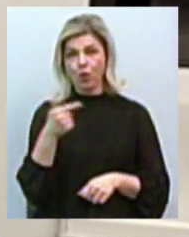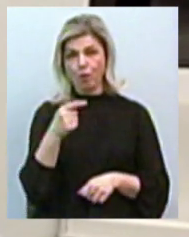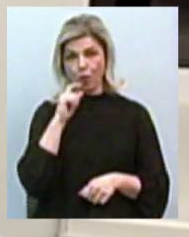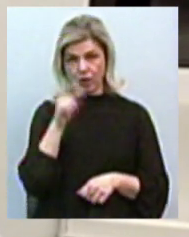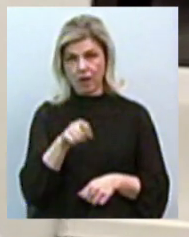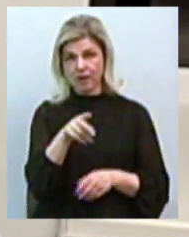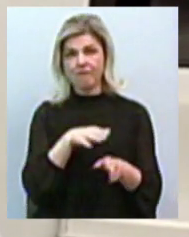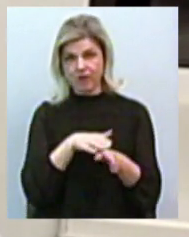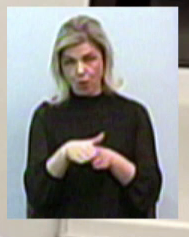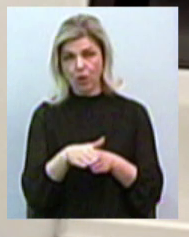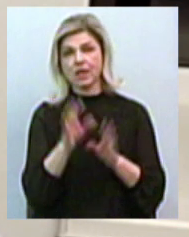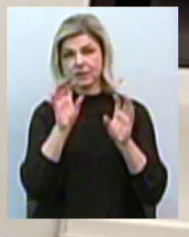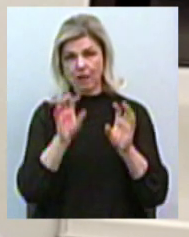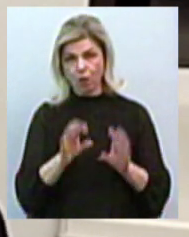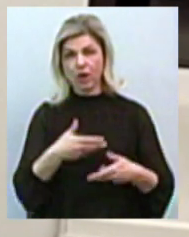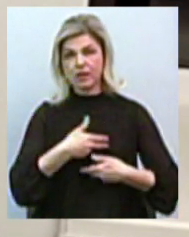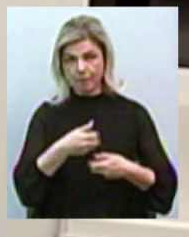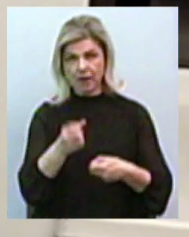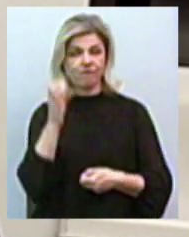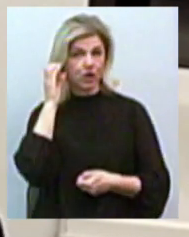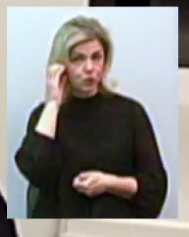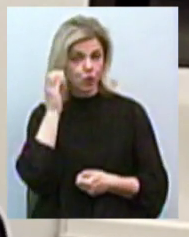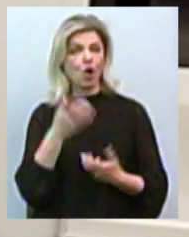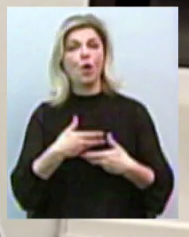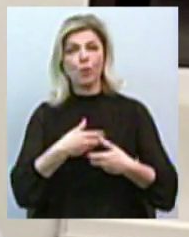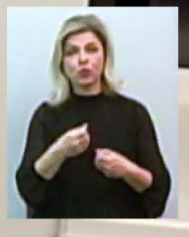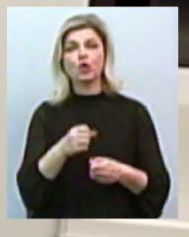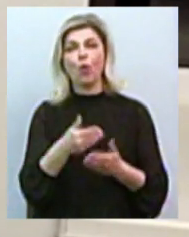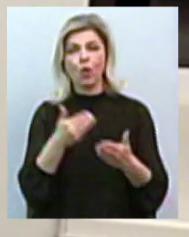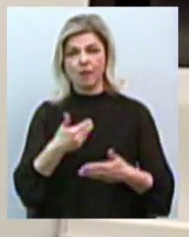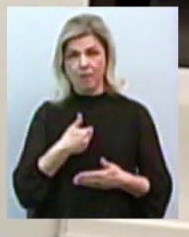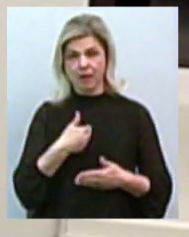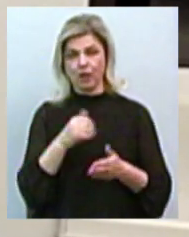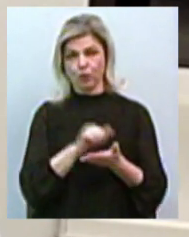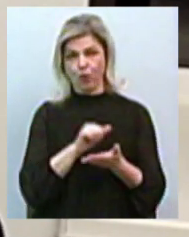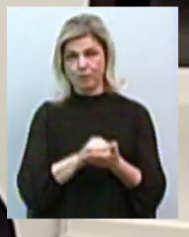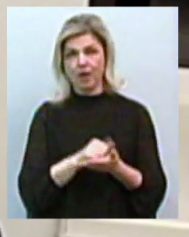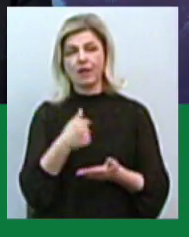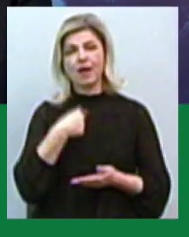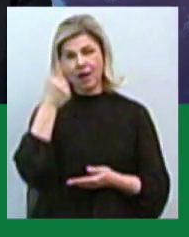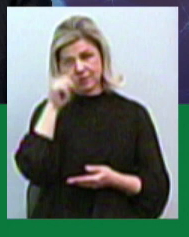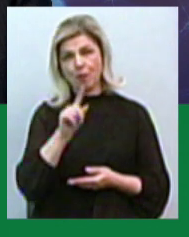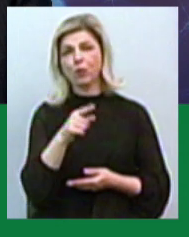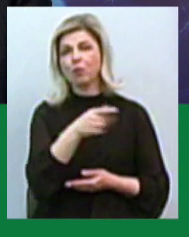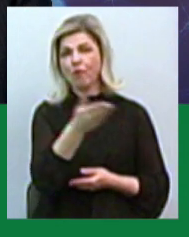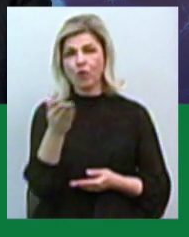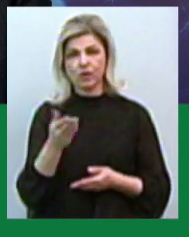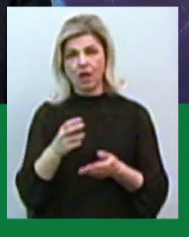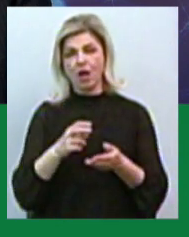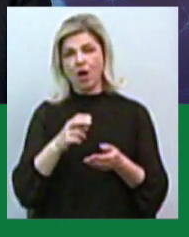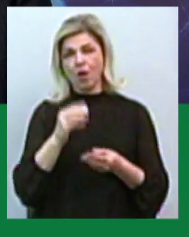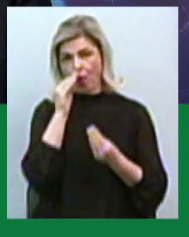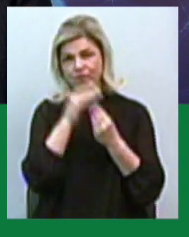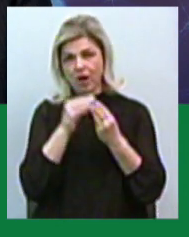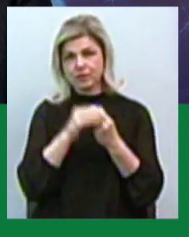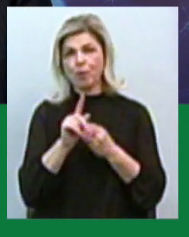закон, прийми мене, допросив, вислухай, получив від мене документи. Я знаю, чому вони від мене ховаються. Тому що